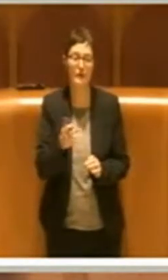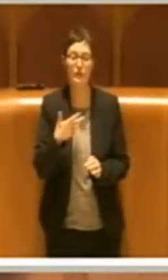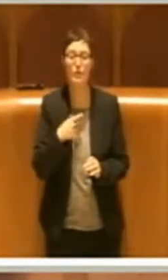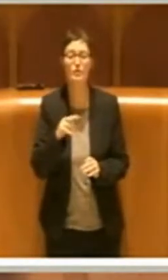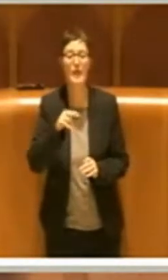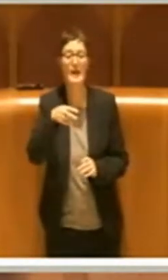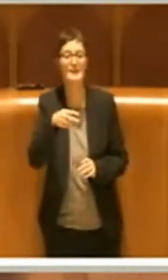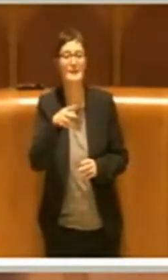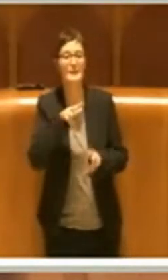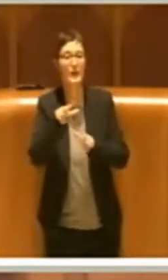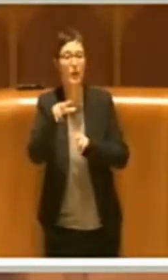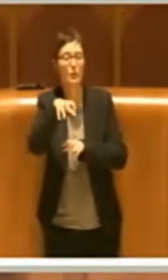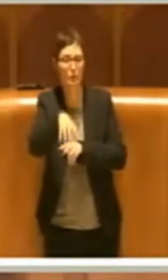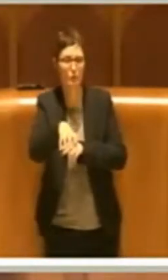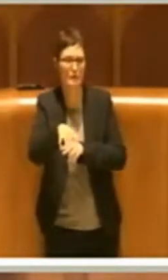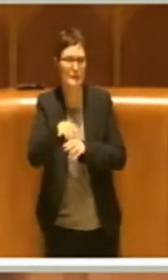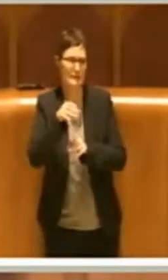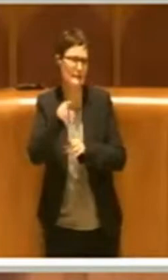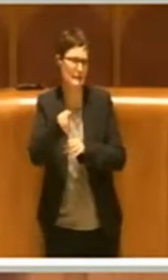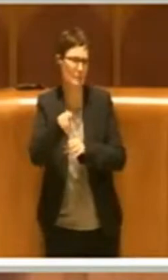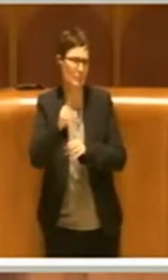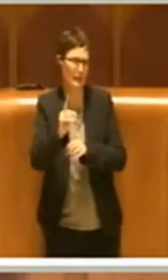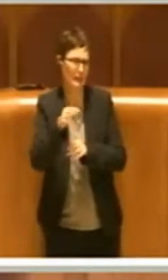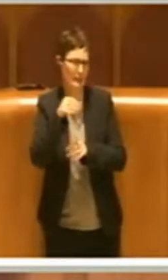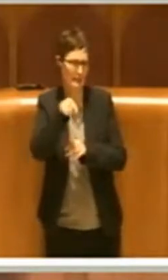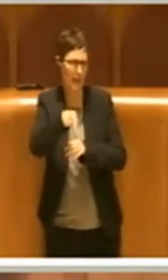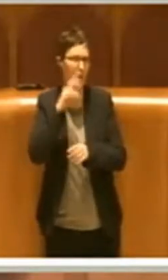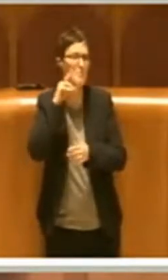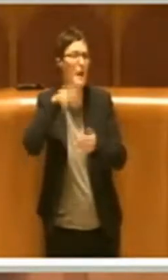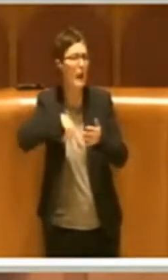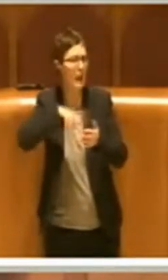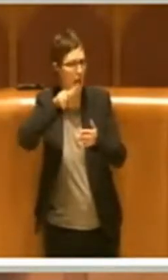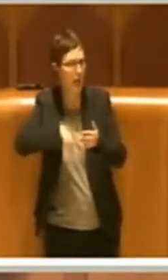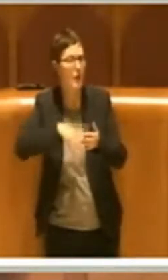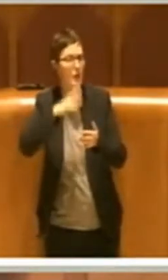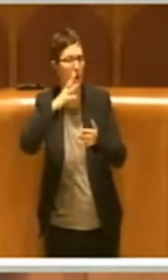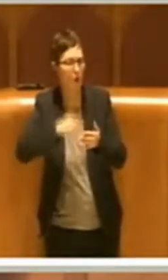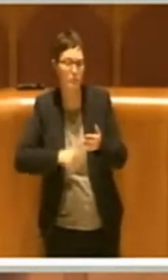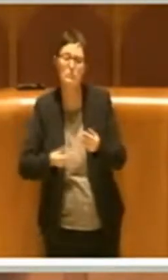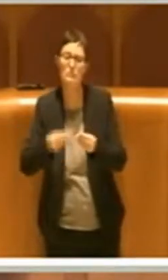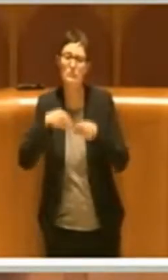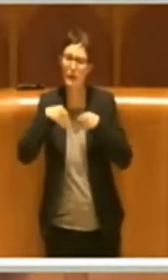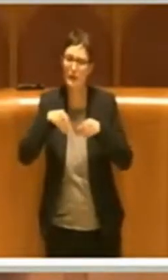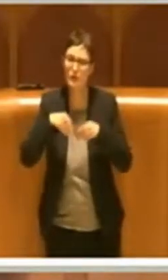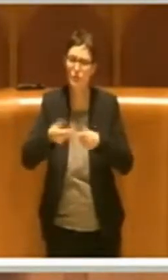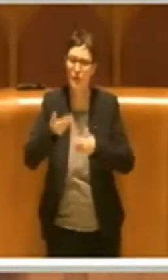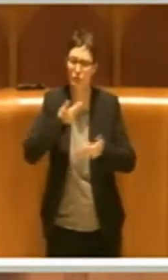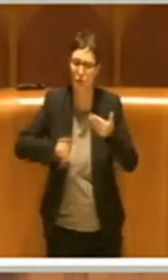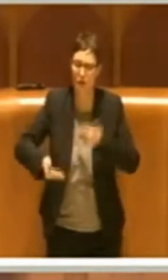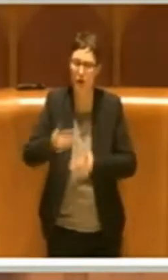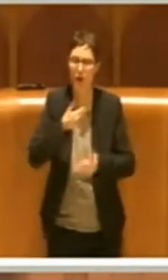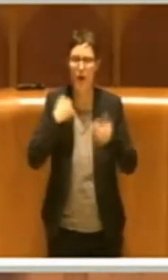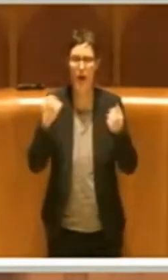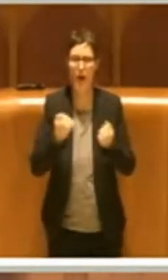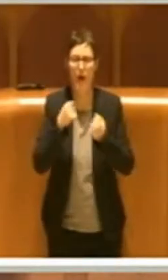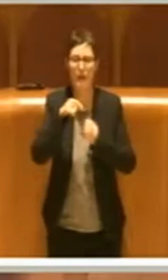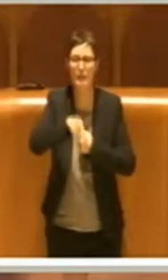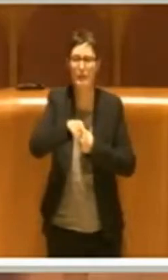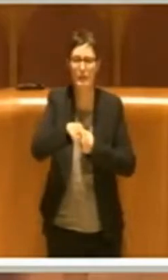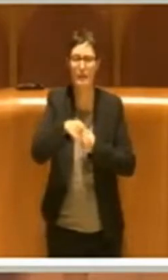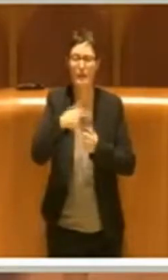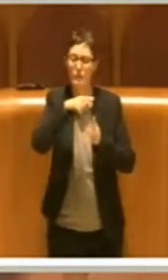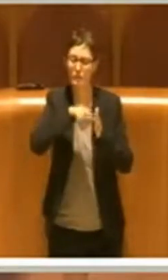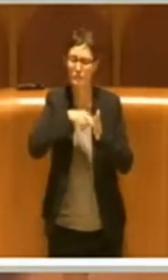municipio secondo, sempre a trazione PD, che invece lo ha letto e ha contribuito in modo proattivo alla stesura di questo regolamento,